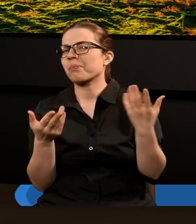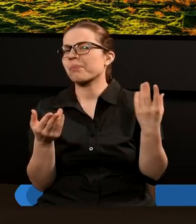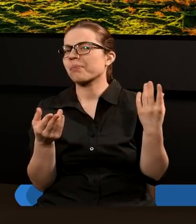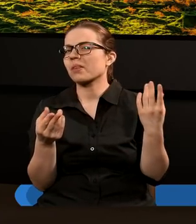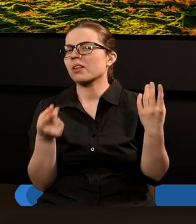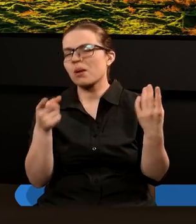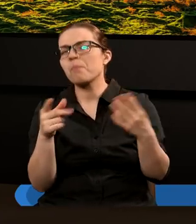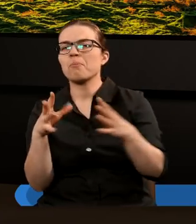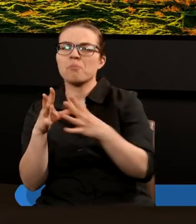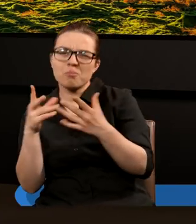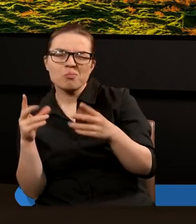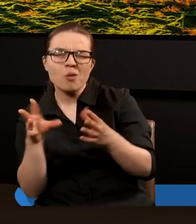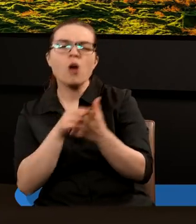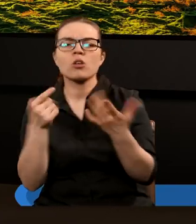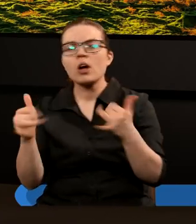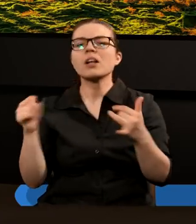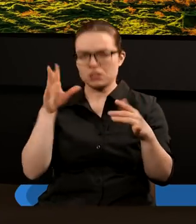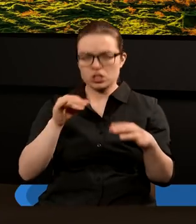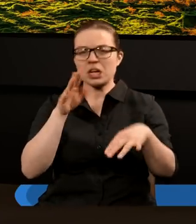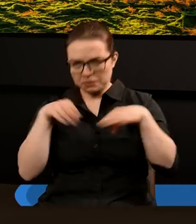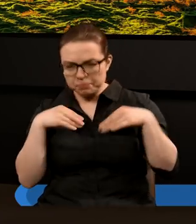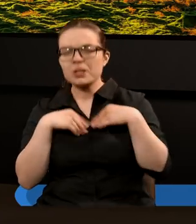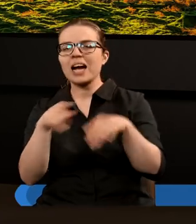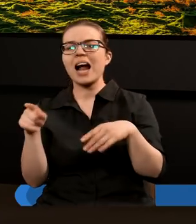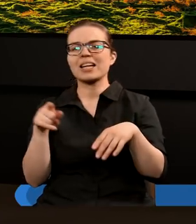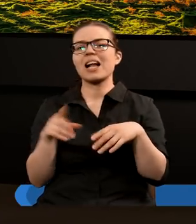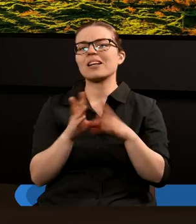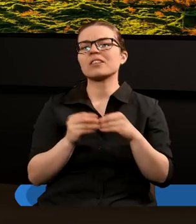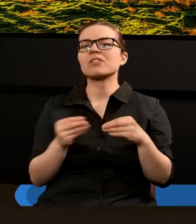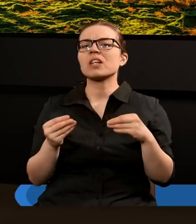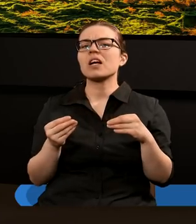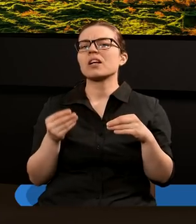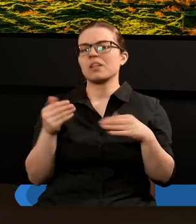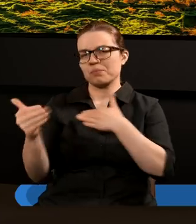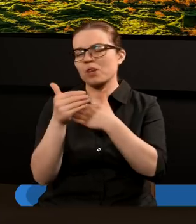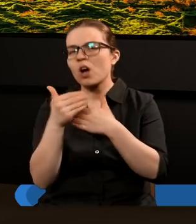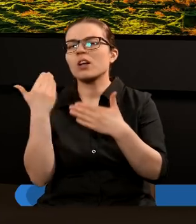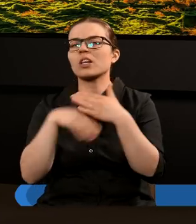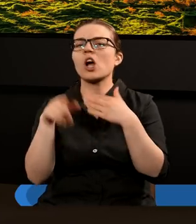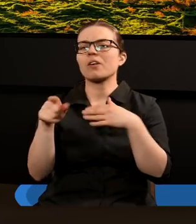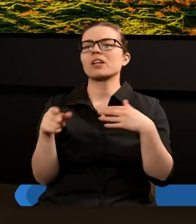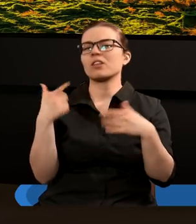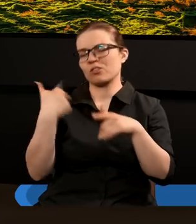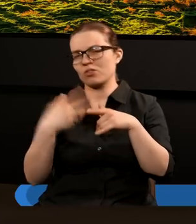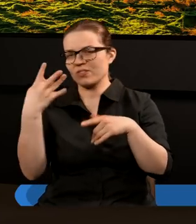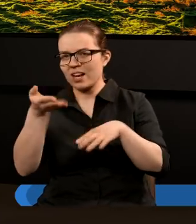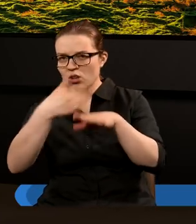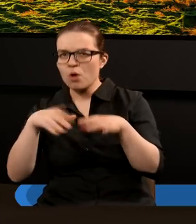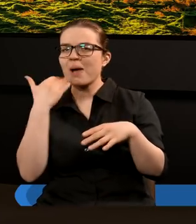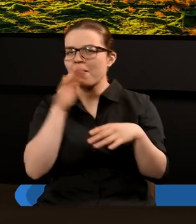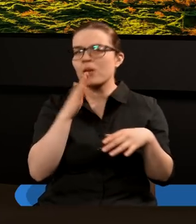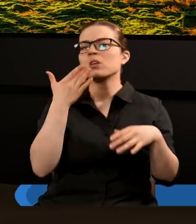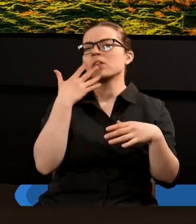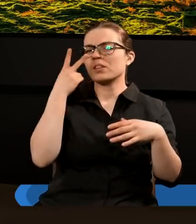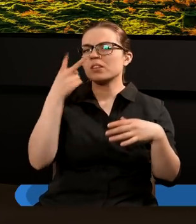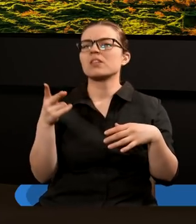aktów terroru, w imię bezpieczeństwa się zgadzali. W końcówce historii świata na podstawie Mateusza dwudziestego czwartego rozdziału spodziewamy się,